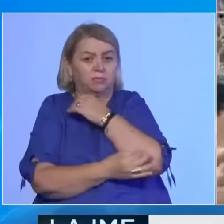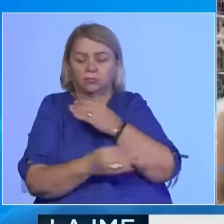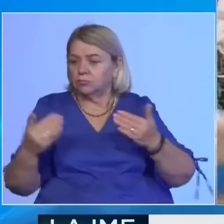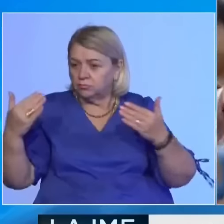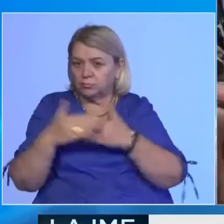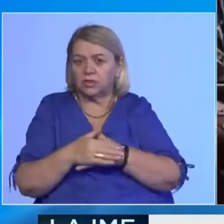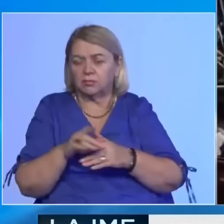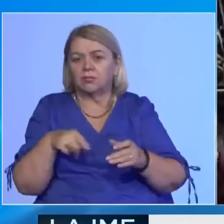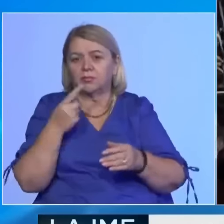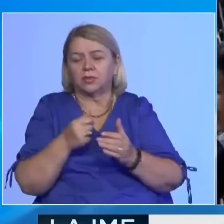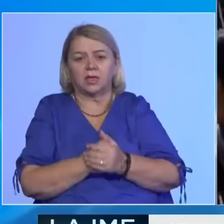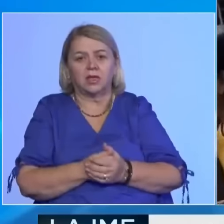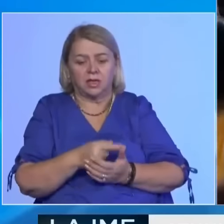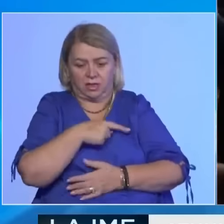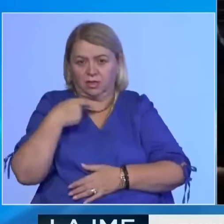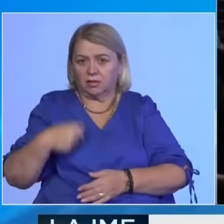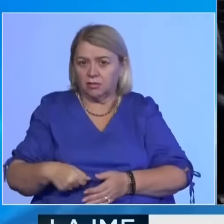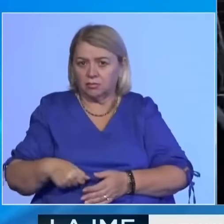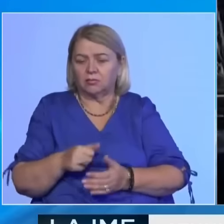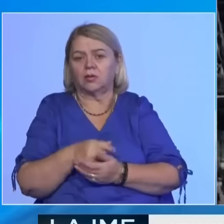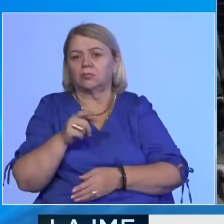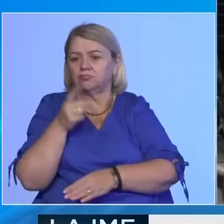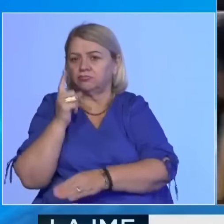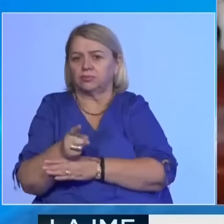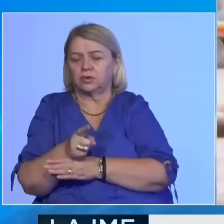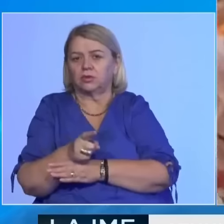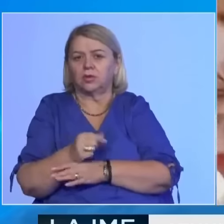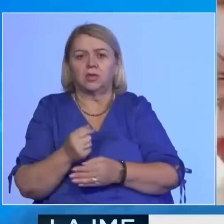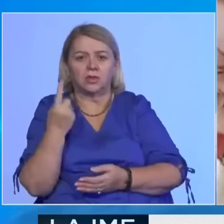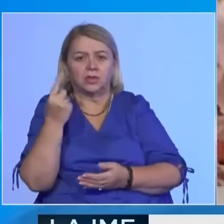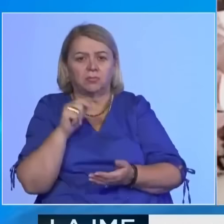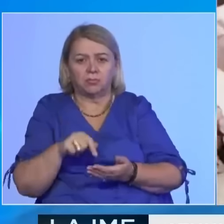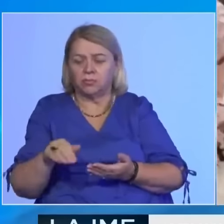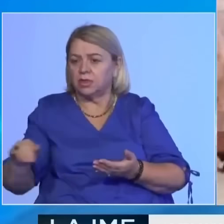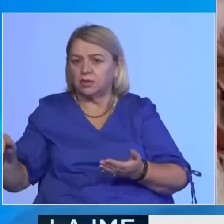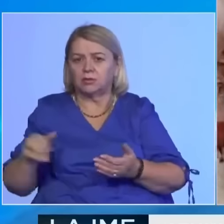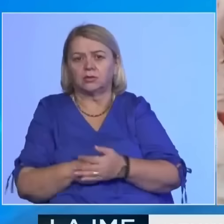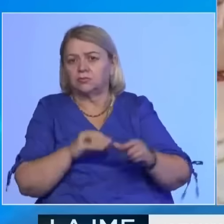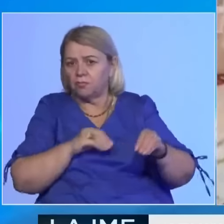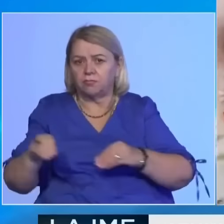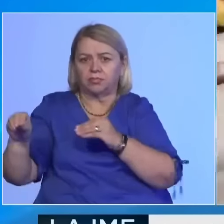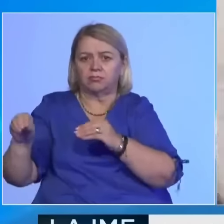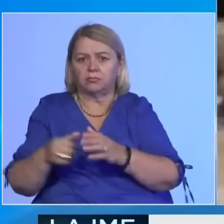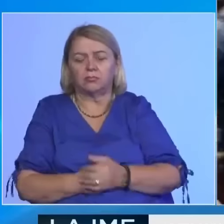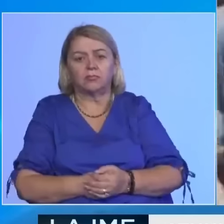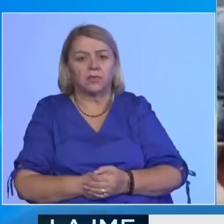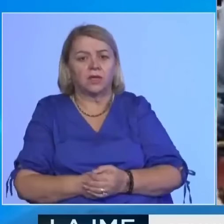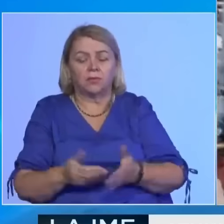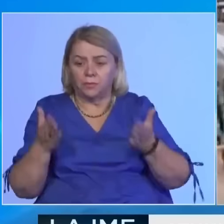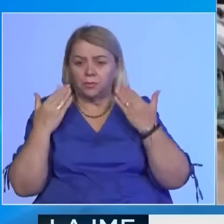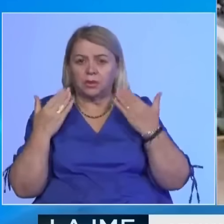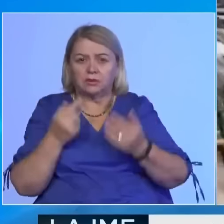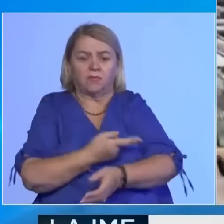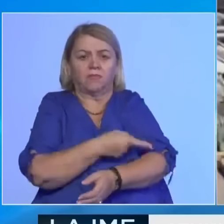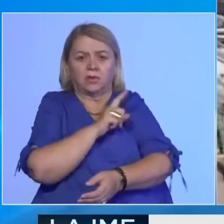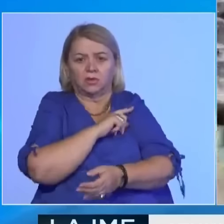provinsën një kore të kinës Guangdong, duke detyruar pëthuajse një milion njërës që të evakuohen. Erëra e fuqishme, me